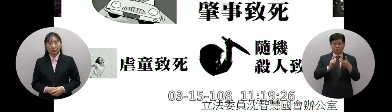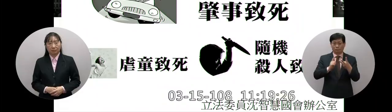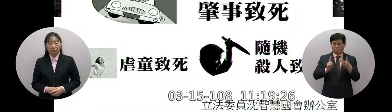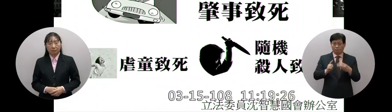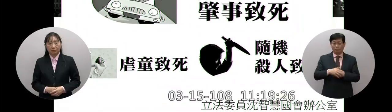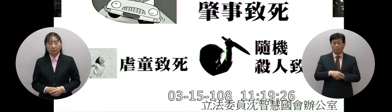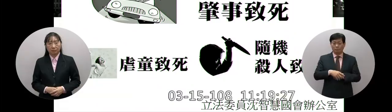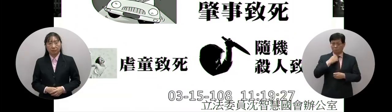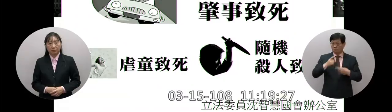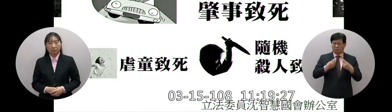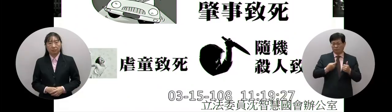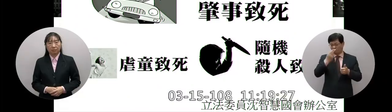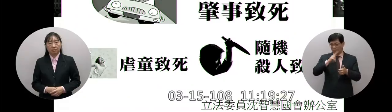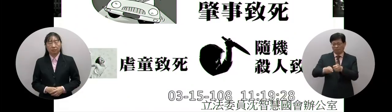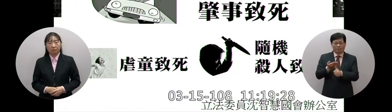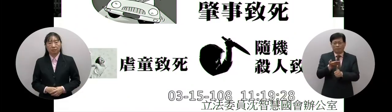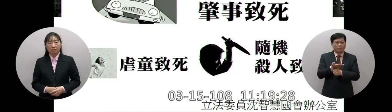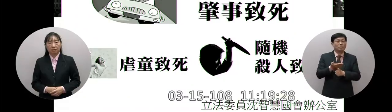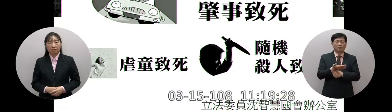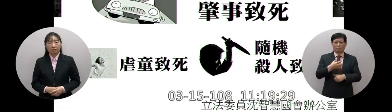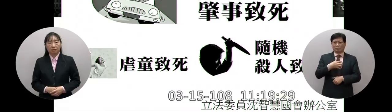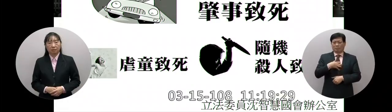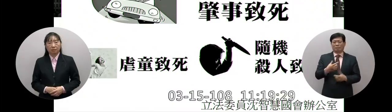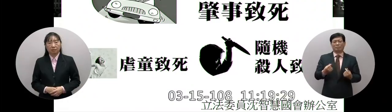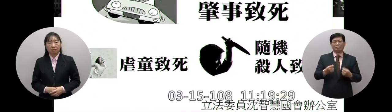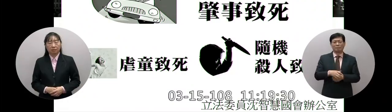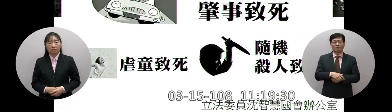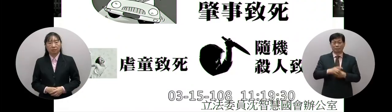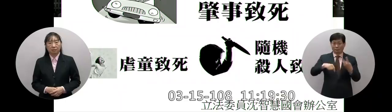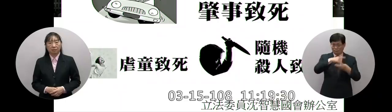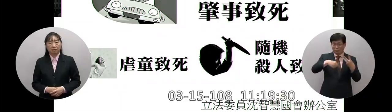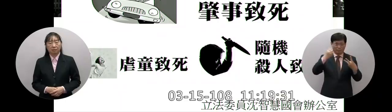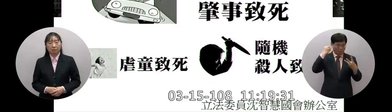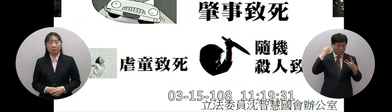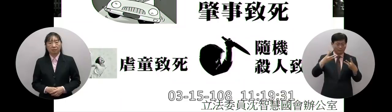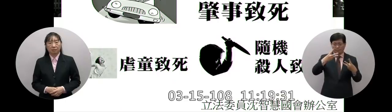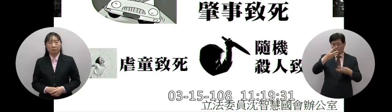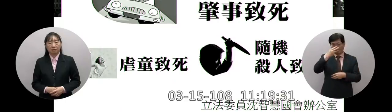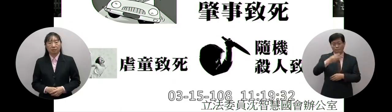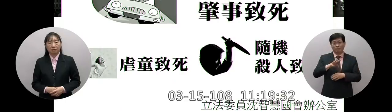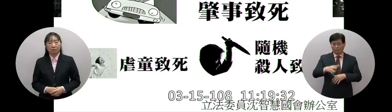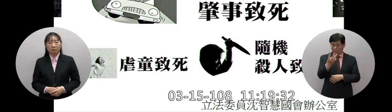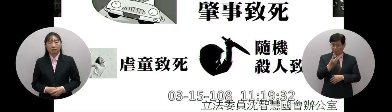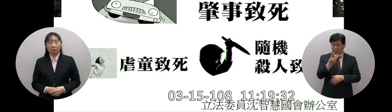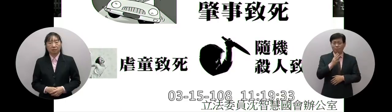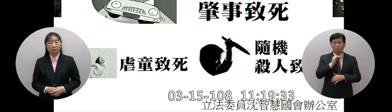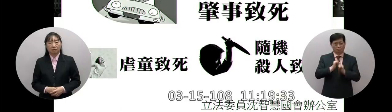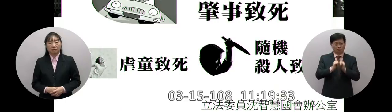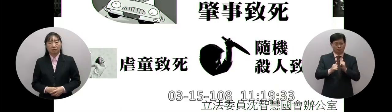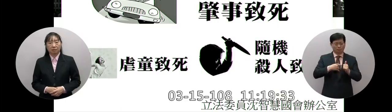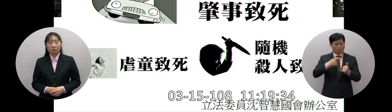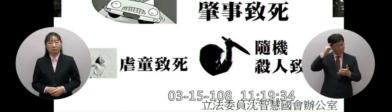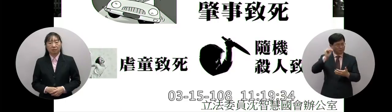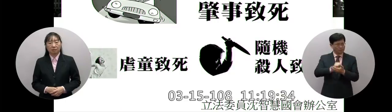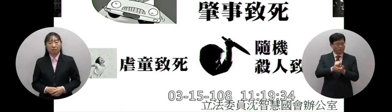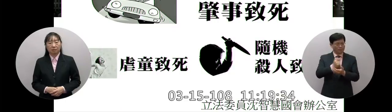第三害就是隨機殺人致死,大家很恐怖很恐怖所以這是新傷害臺灣這傷害是人民心